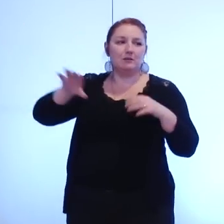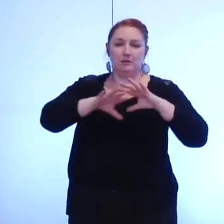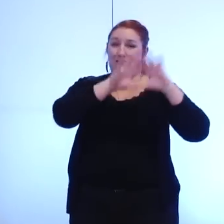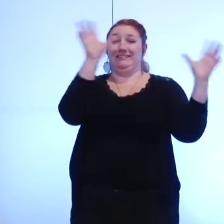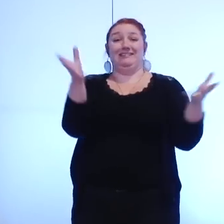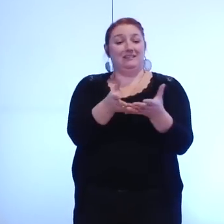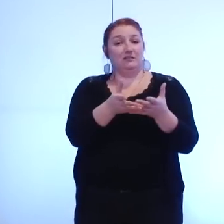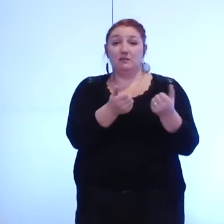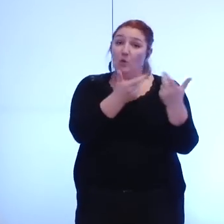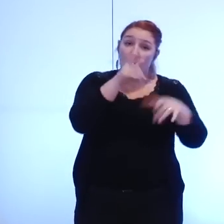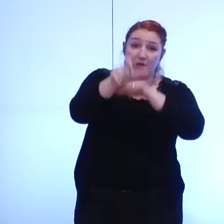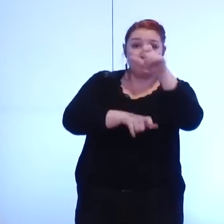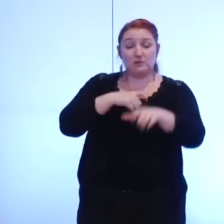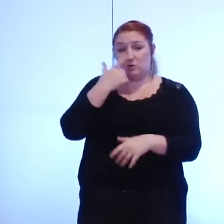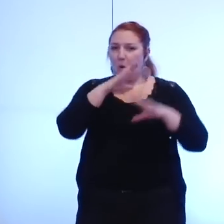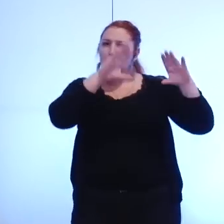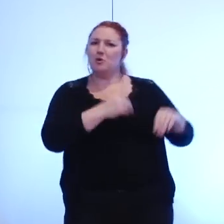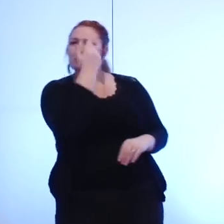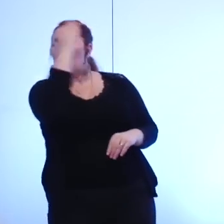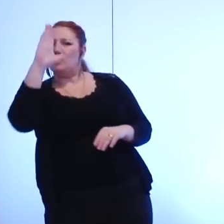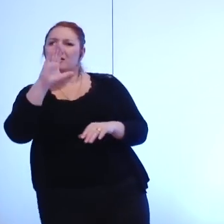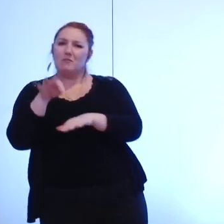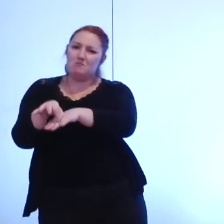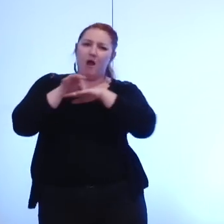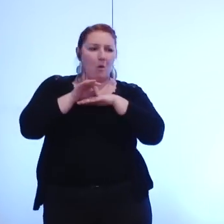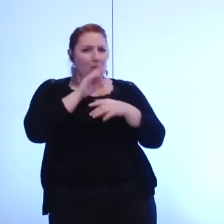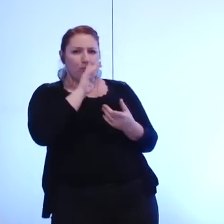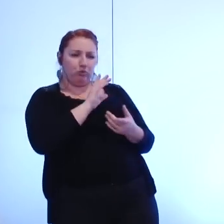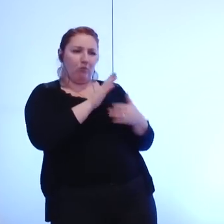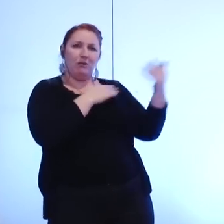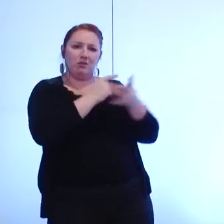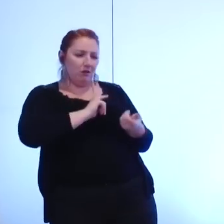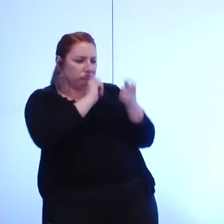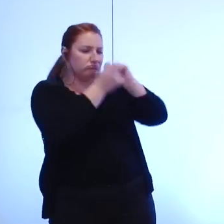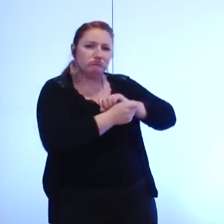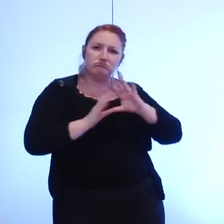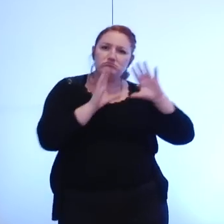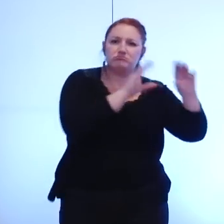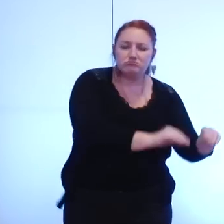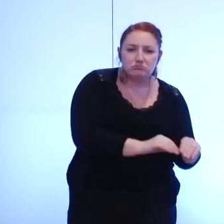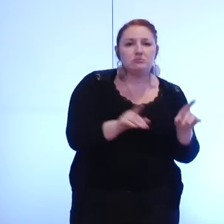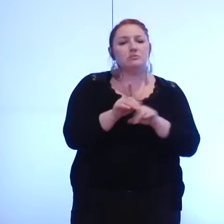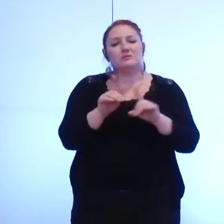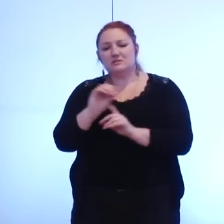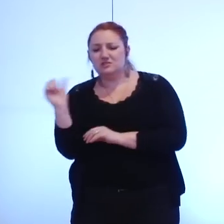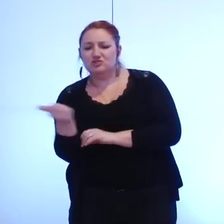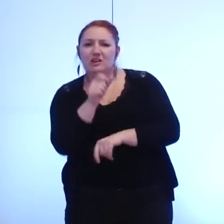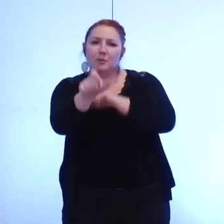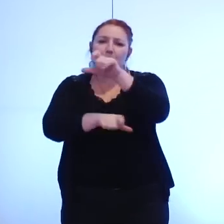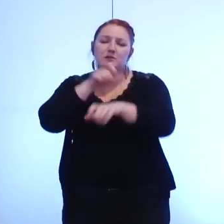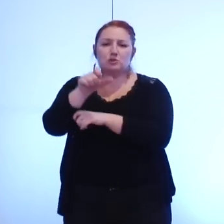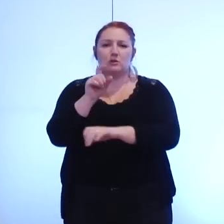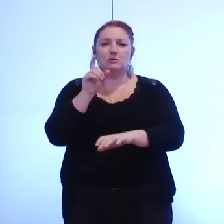repositionnement professionnel quel a été le contenu des avis exprimés par les représentants